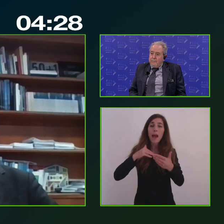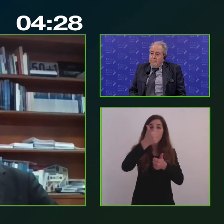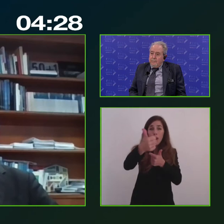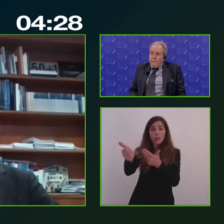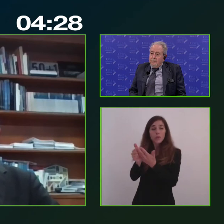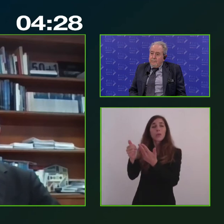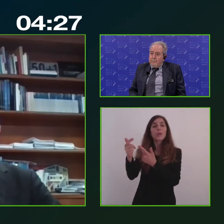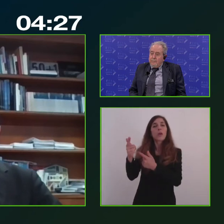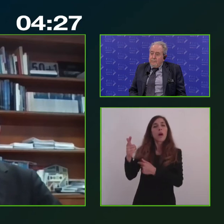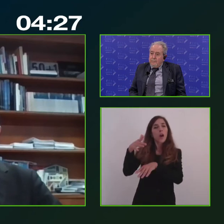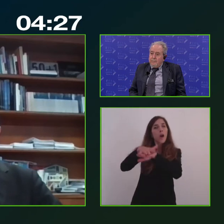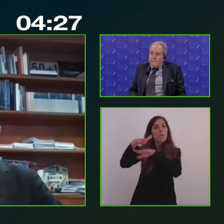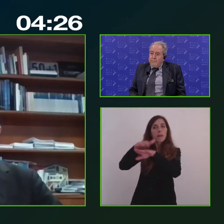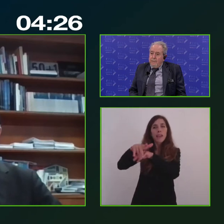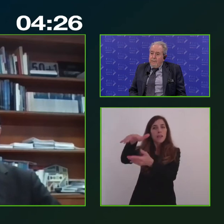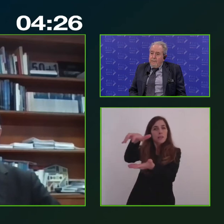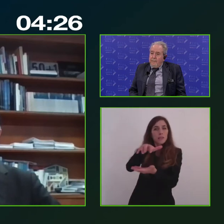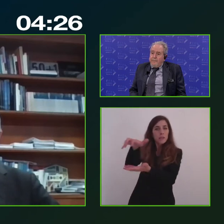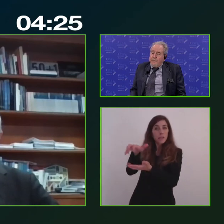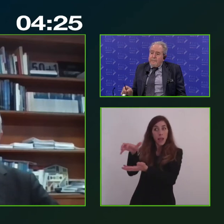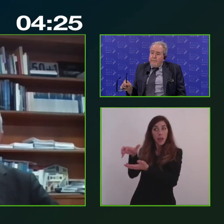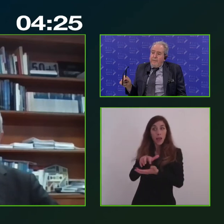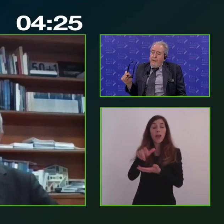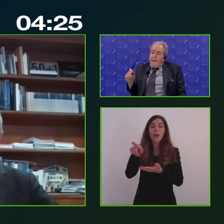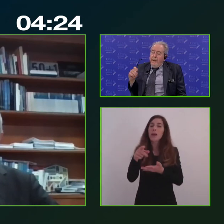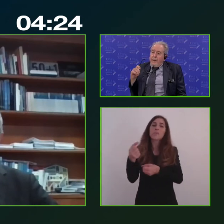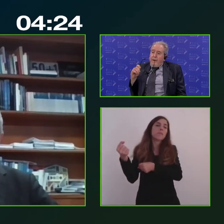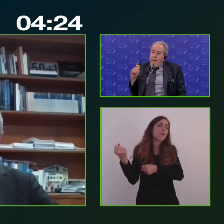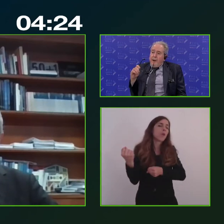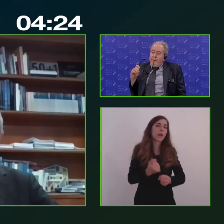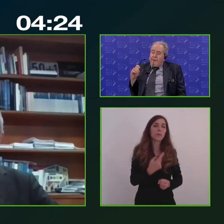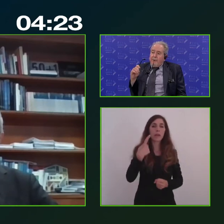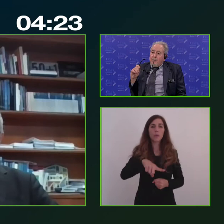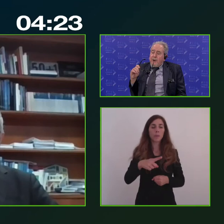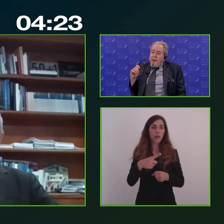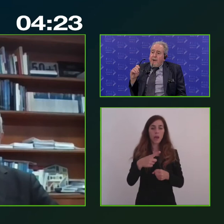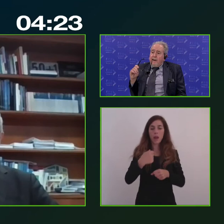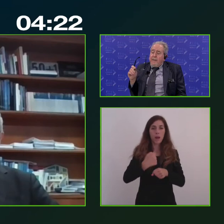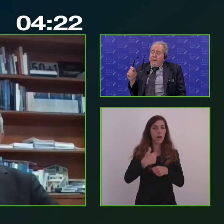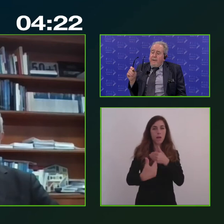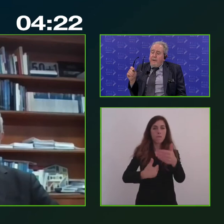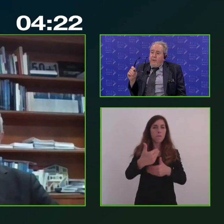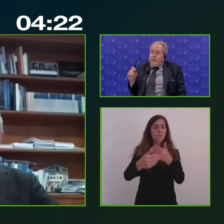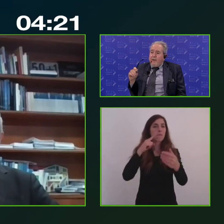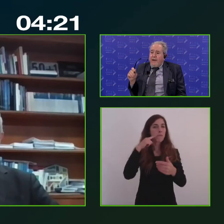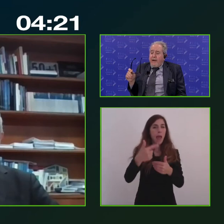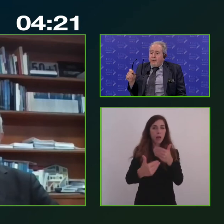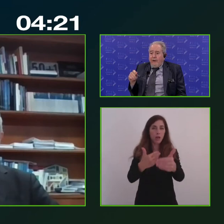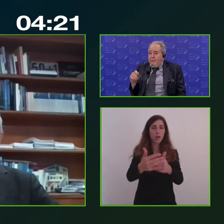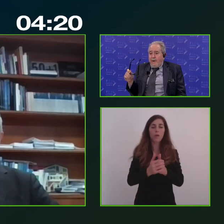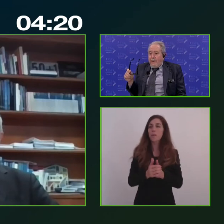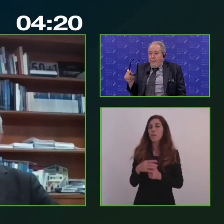interessi che sono fondamentali per far camminare meglio gli interessi. Massimo, scusami, in questo